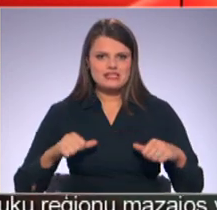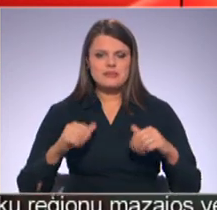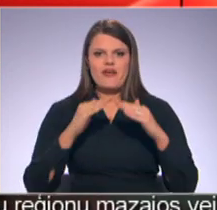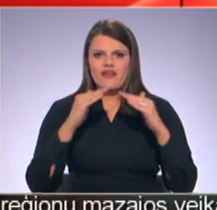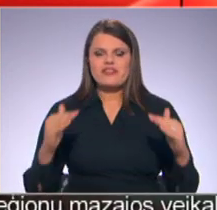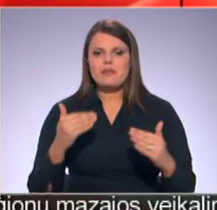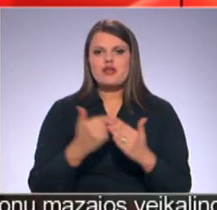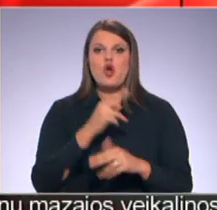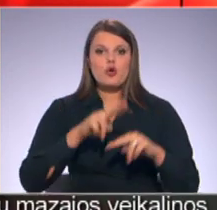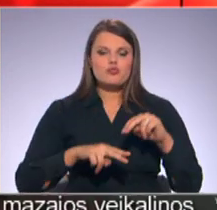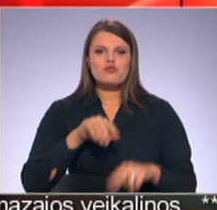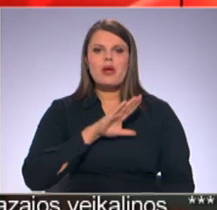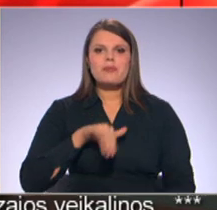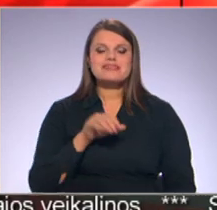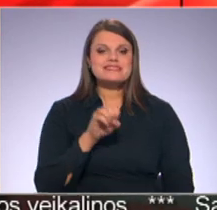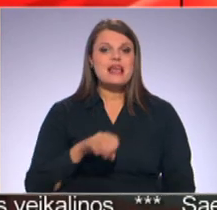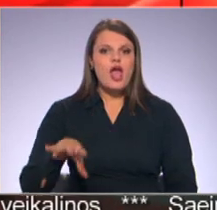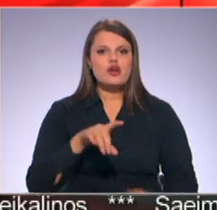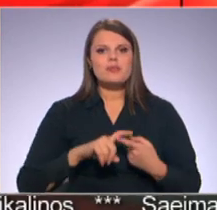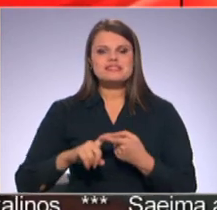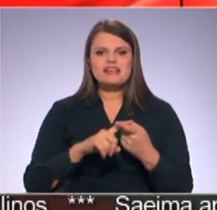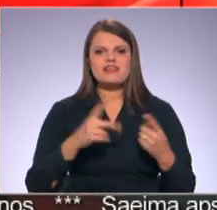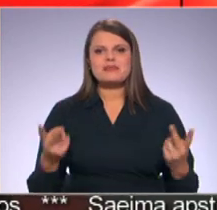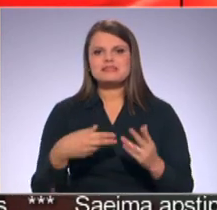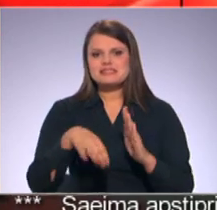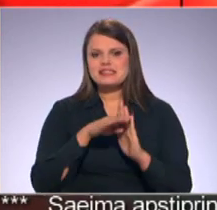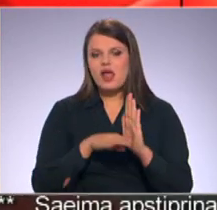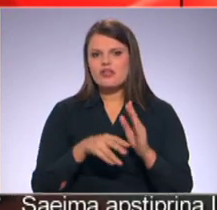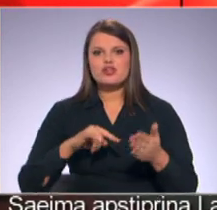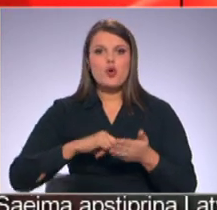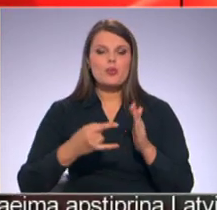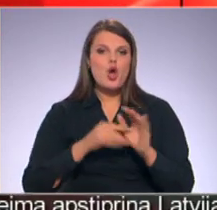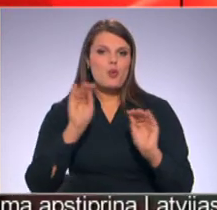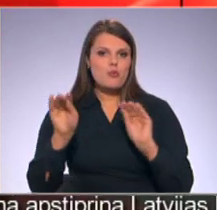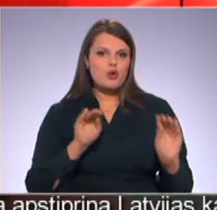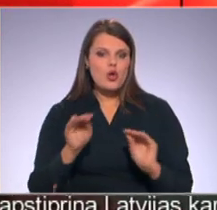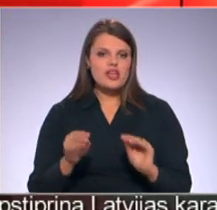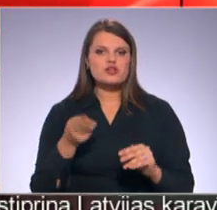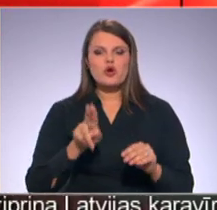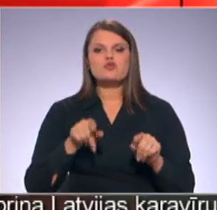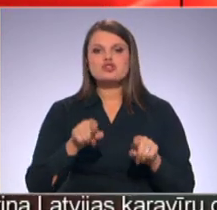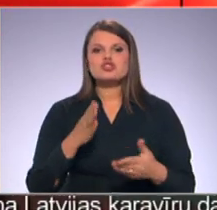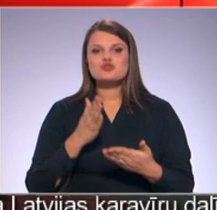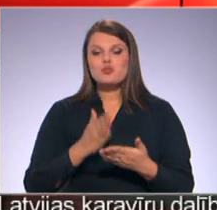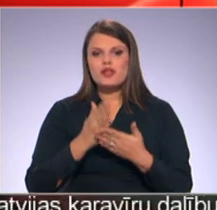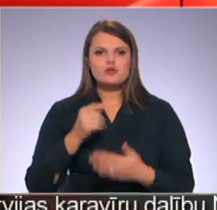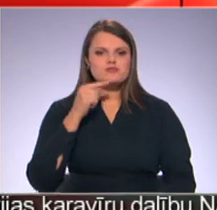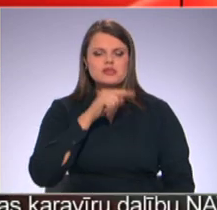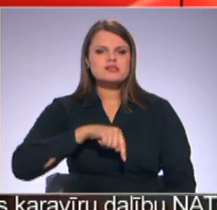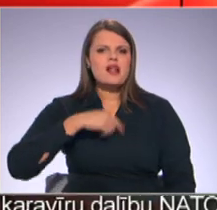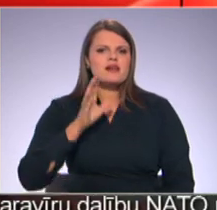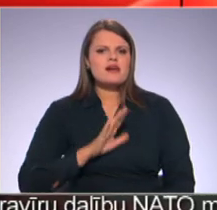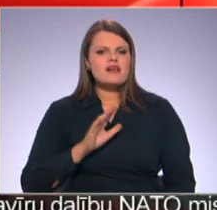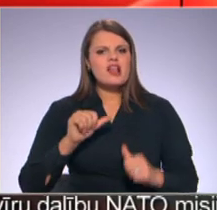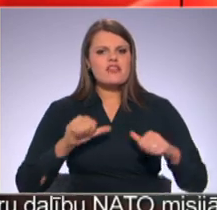jaunbūva ir pēc Eiropas Savienības standartiem projektēta un celta tieši ugunzēsē darba vajadzībām. Šis notikums cēsīs ir ilgi gaidīts, jo